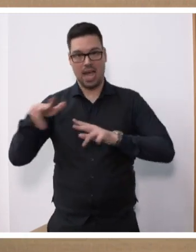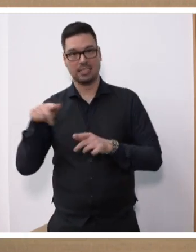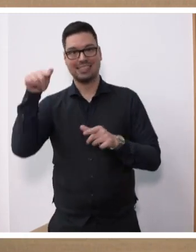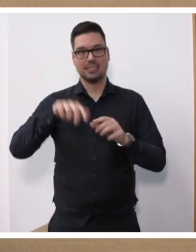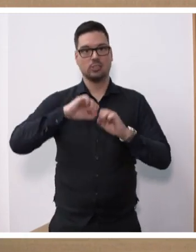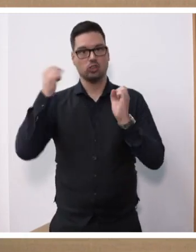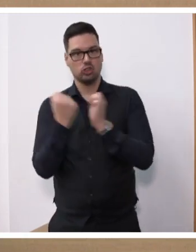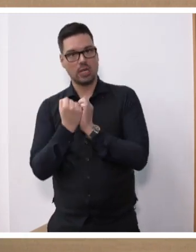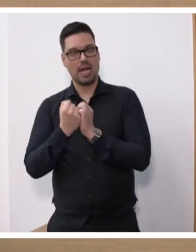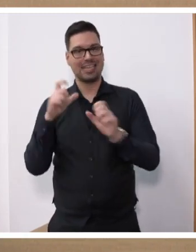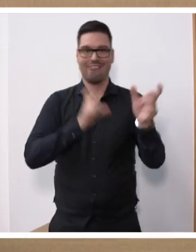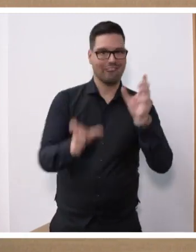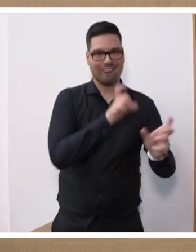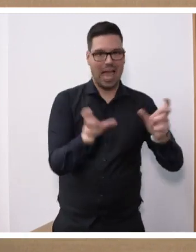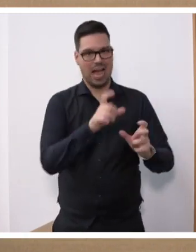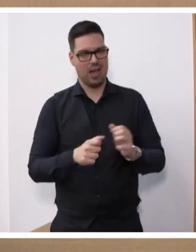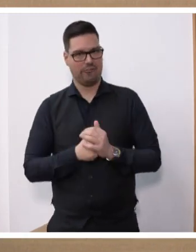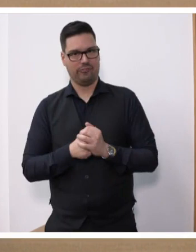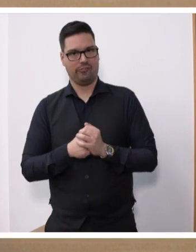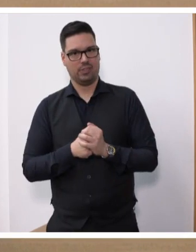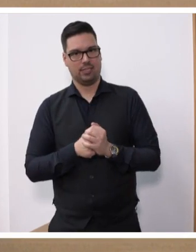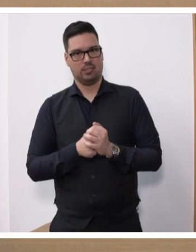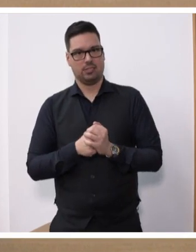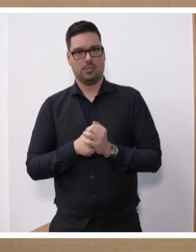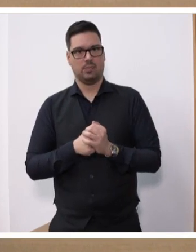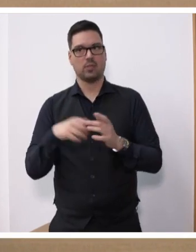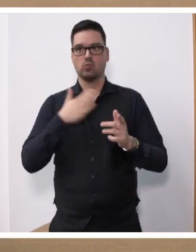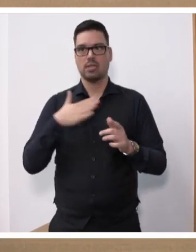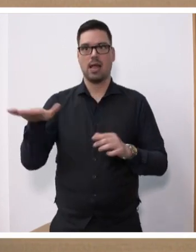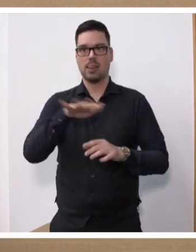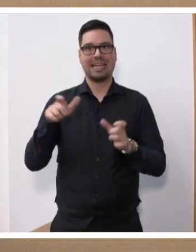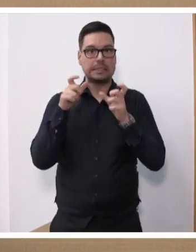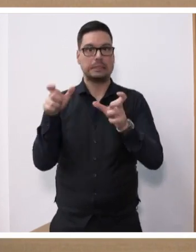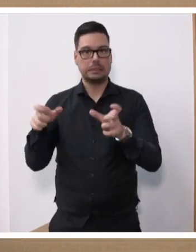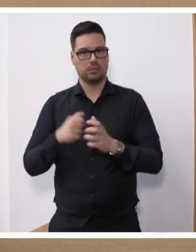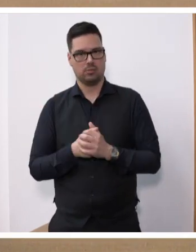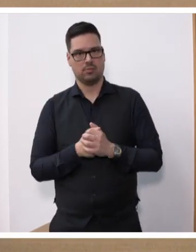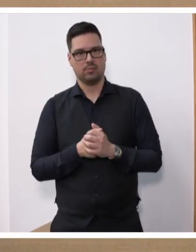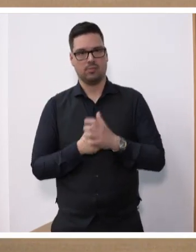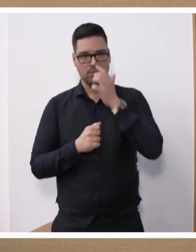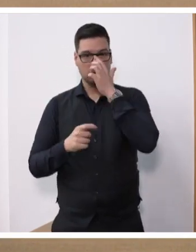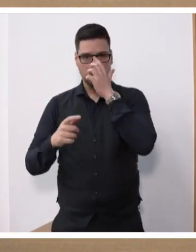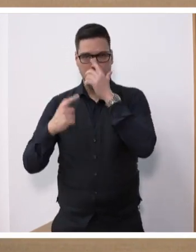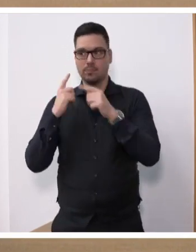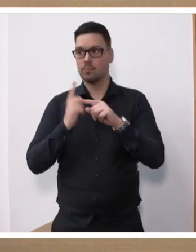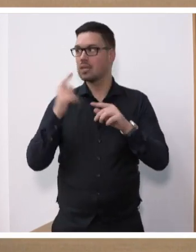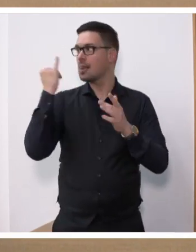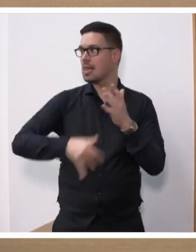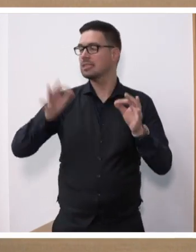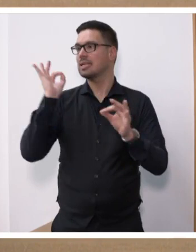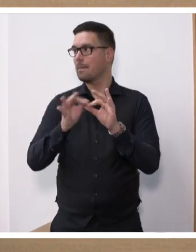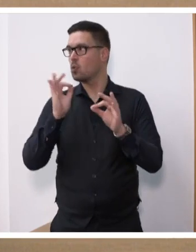Staat wehrhaft wird gegen diejenigen, die unser Land verhetzen wollen, meine sehr verehrten Damen und Herren. Und das gilt letzter Punkt